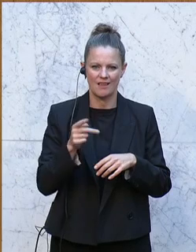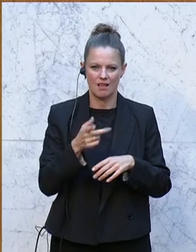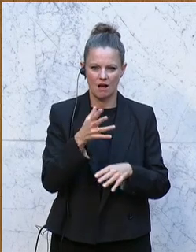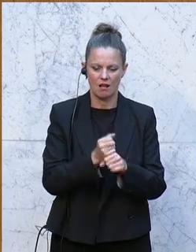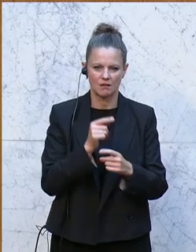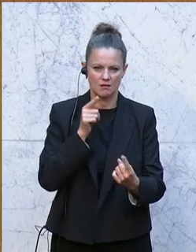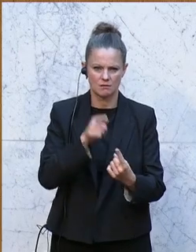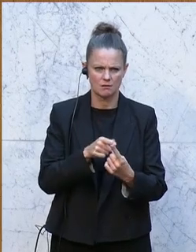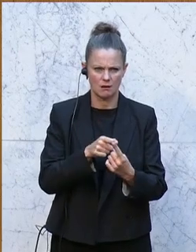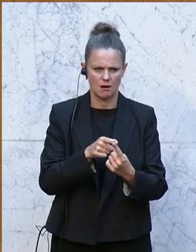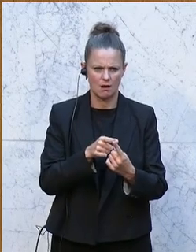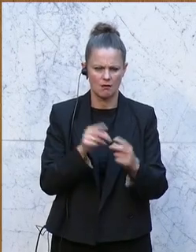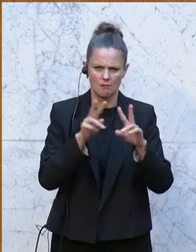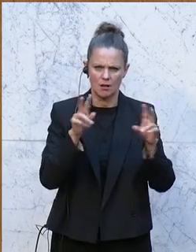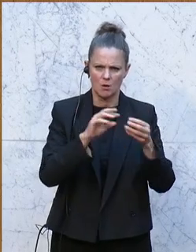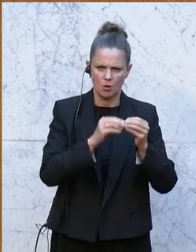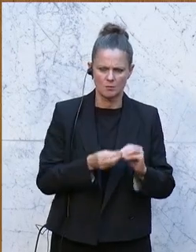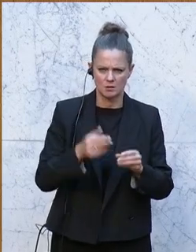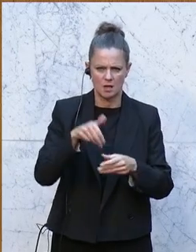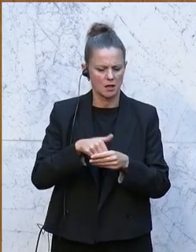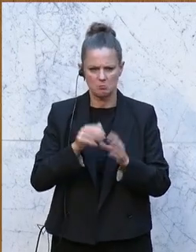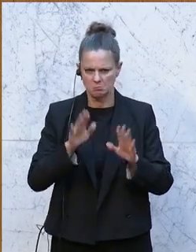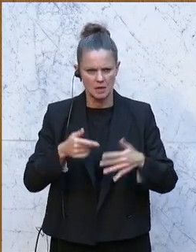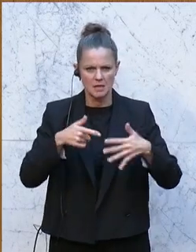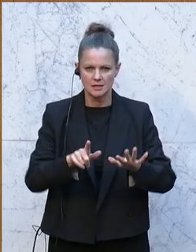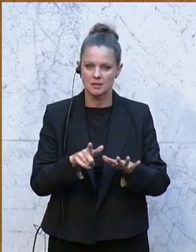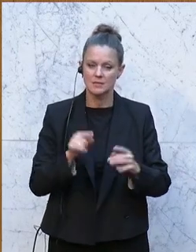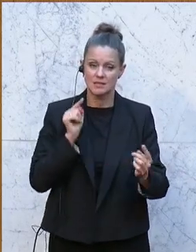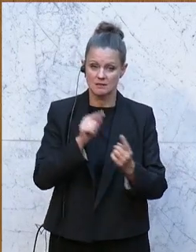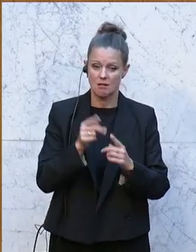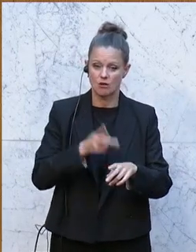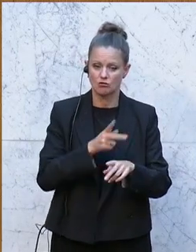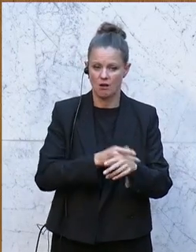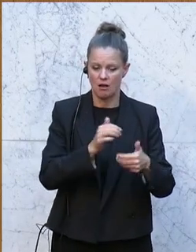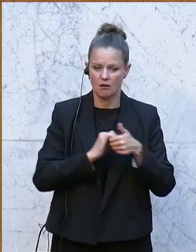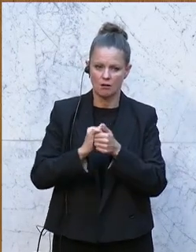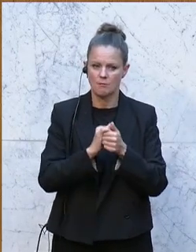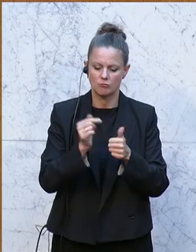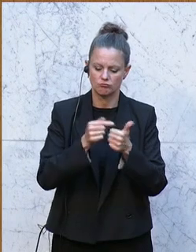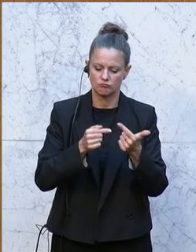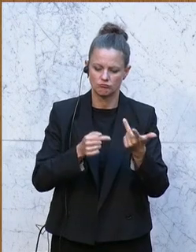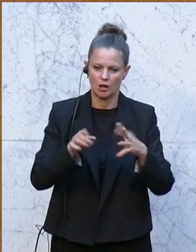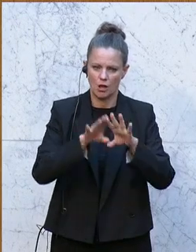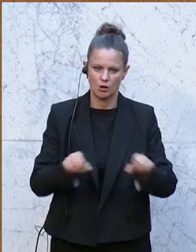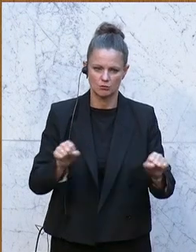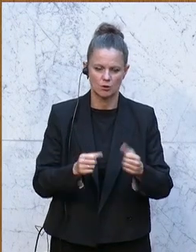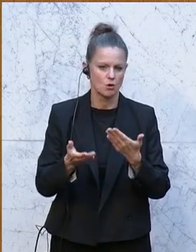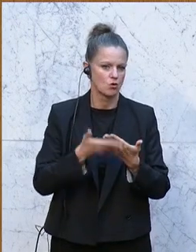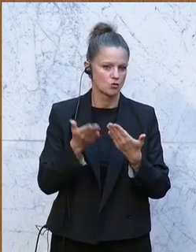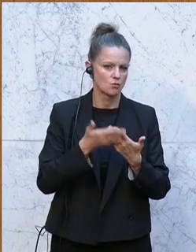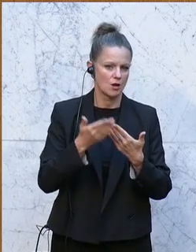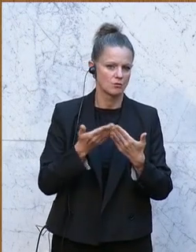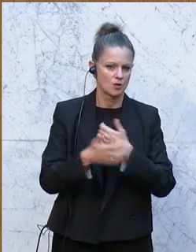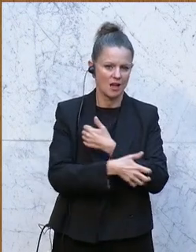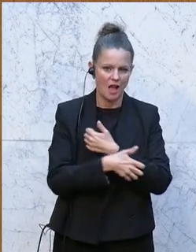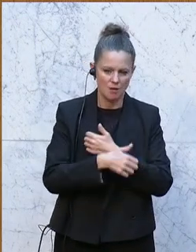komplizierter an, was es eigentlich ist. Es geht um 17 Ziele, die sich die Staatengemeinschaft gegeben hat. Das sind zum Beispiel, dass es keine